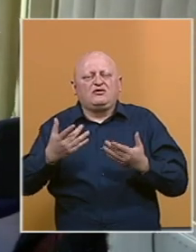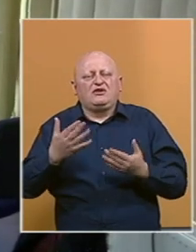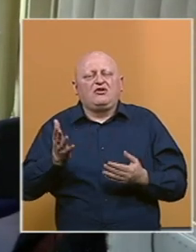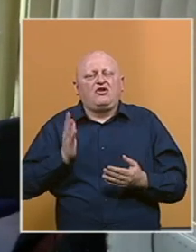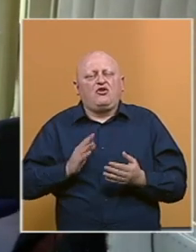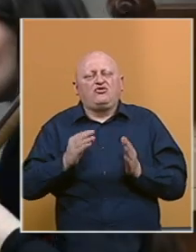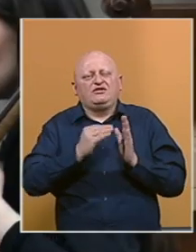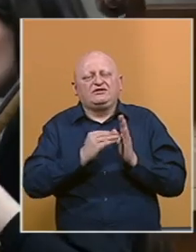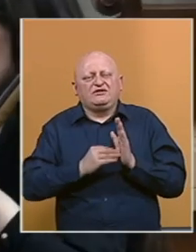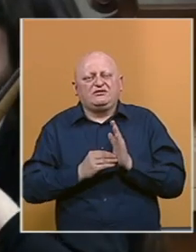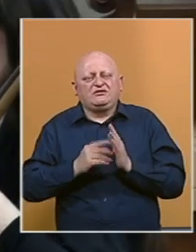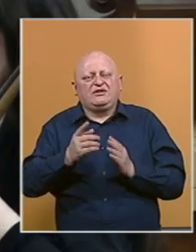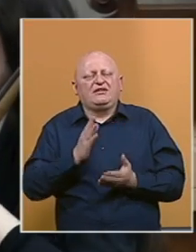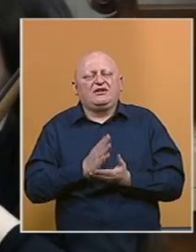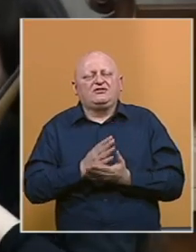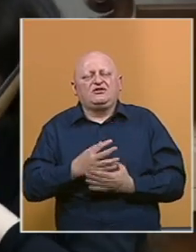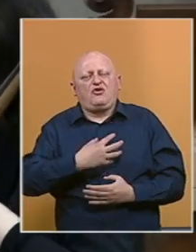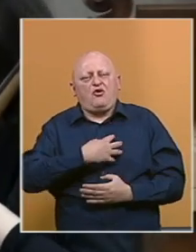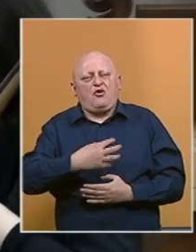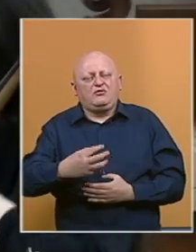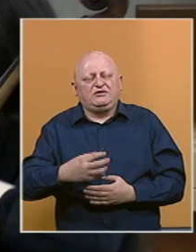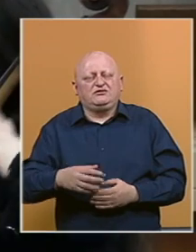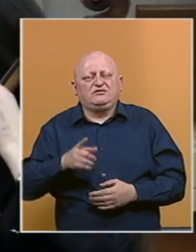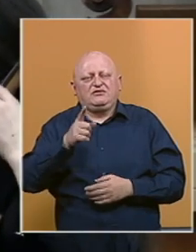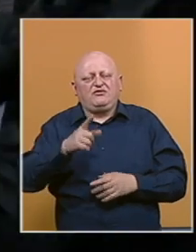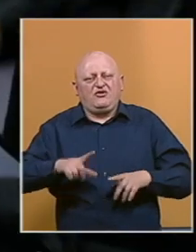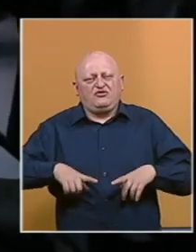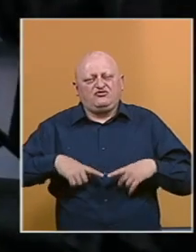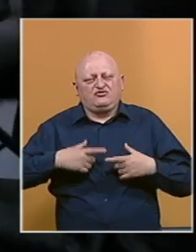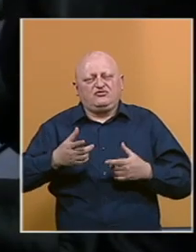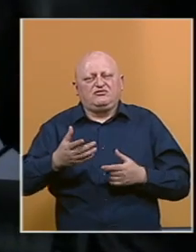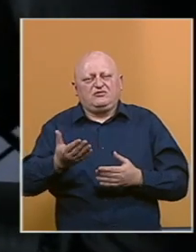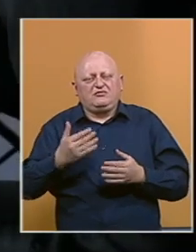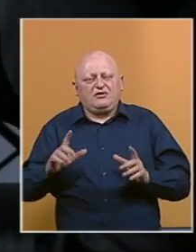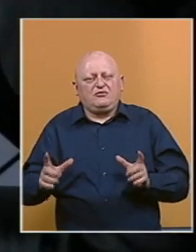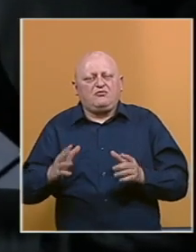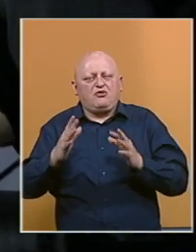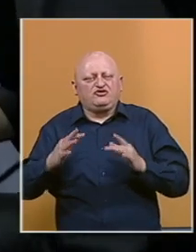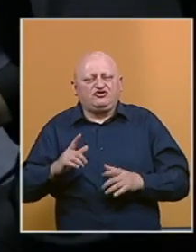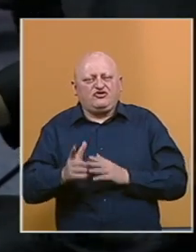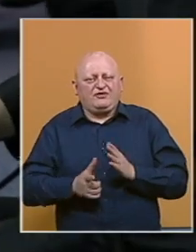kulturnih sadržaja i na taj način obogatiti i oplemeniti njihove živote u predbožično vrijeme.